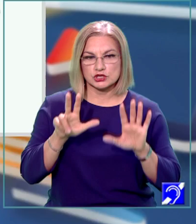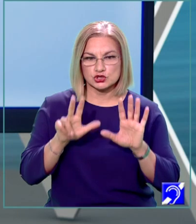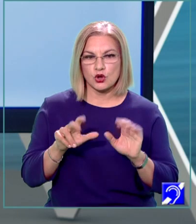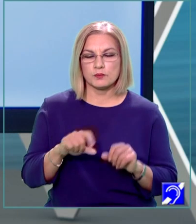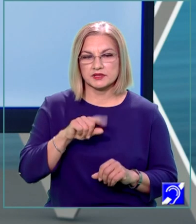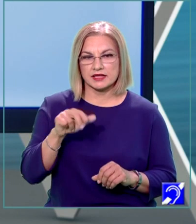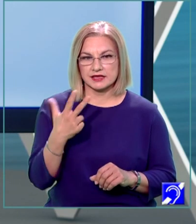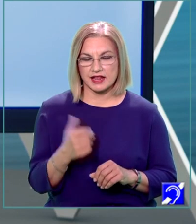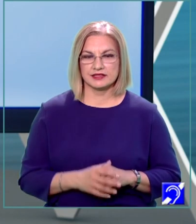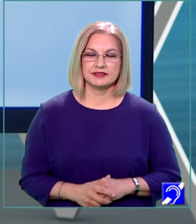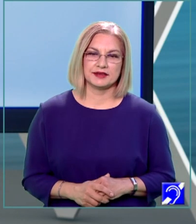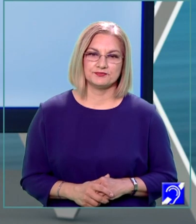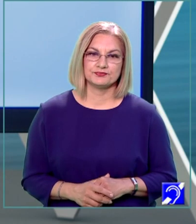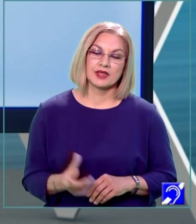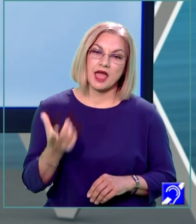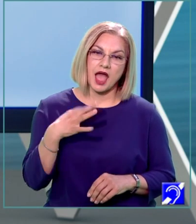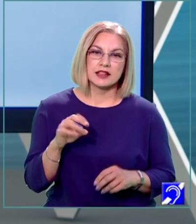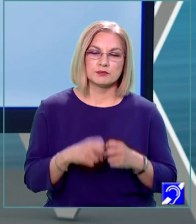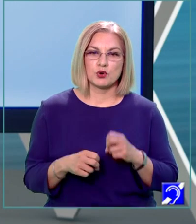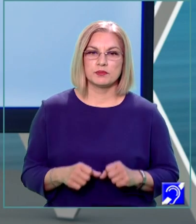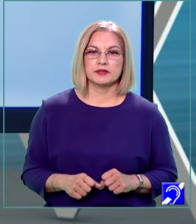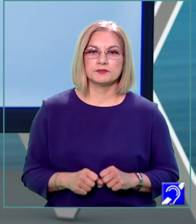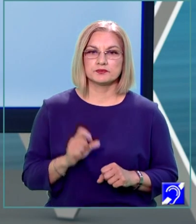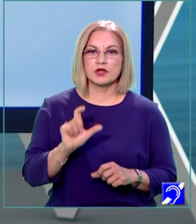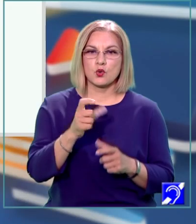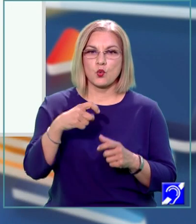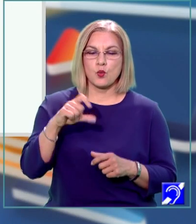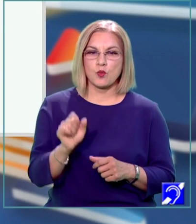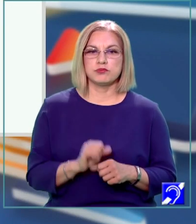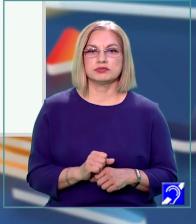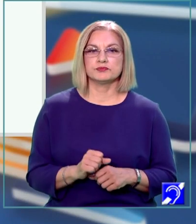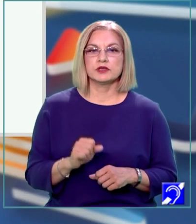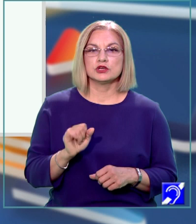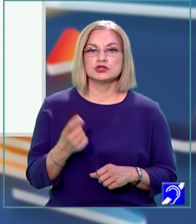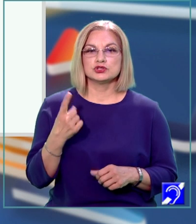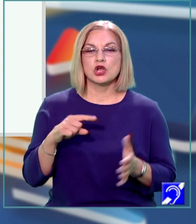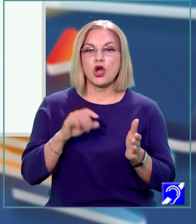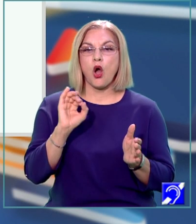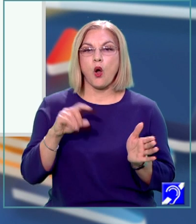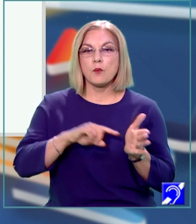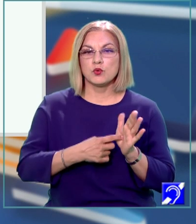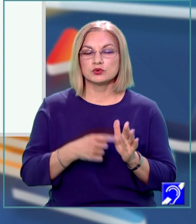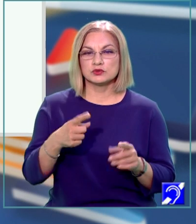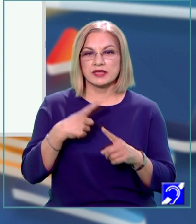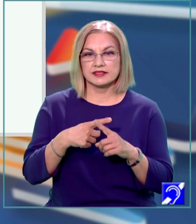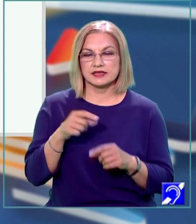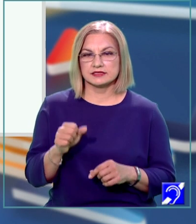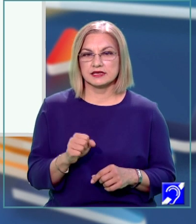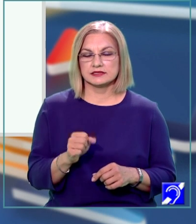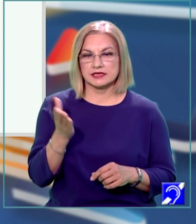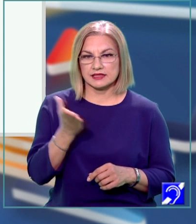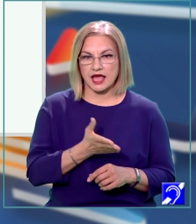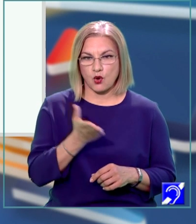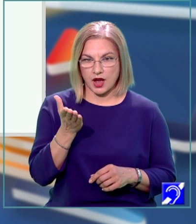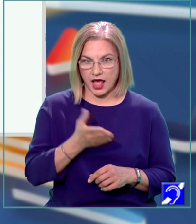calculul. Fie cubul ABCD, EFGH și O, punctul de intersecție al diagonalelor